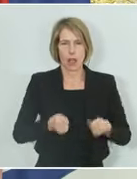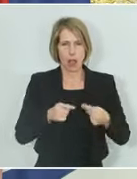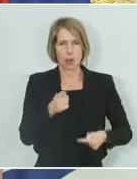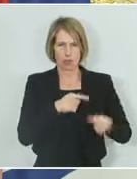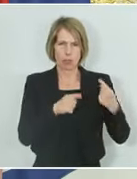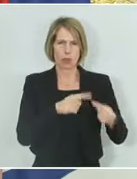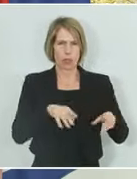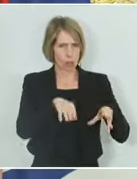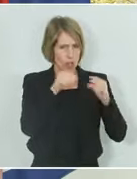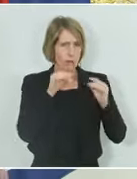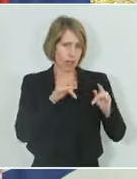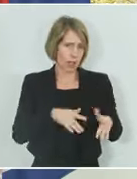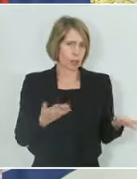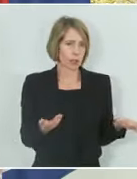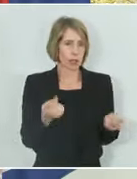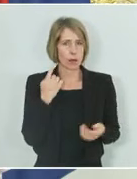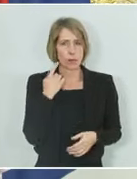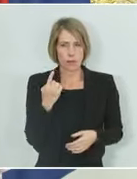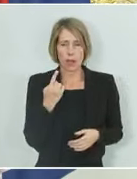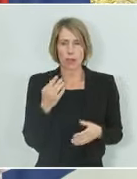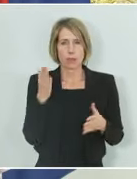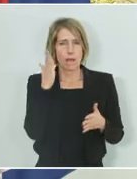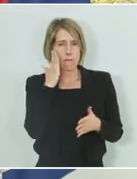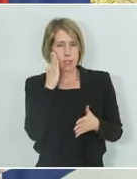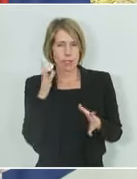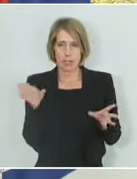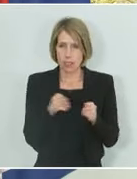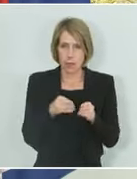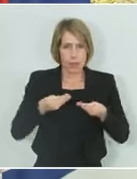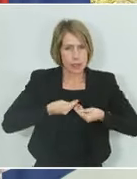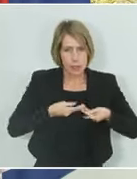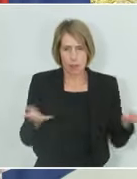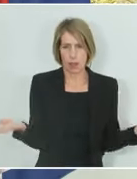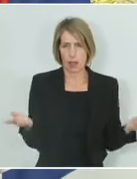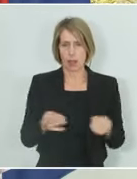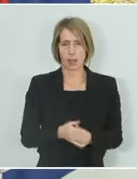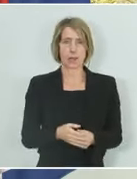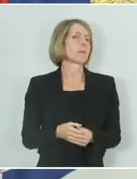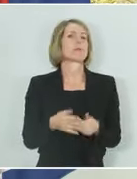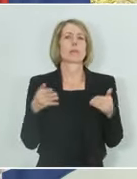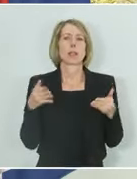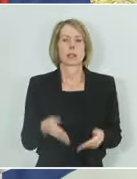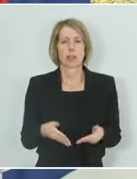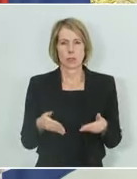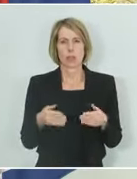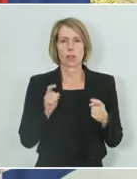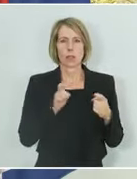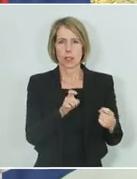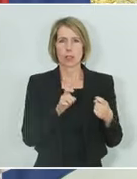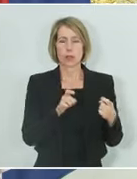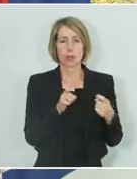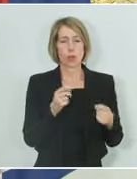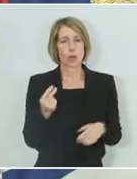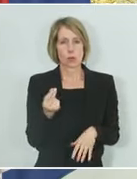heraus, weil es wichtig ist, da dieses Wissen auch gemeinsam zu teilen in einer intensiven Diskussion mit dem Präsidenten von